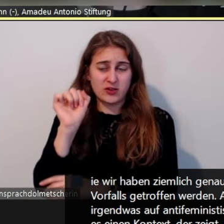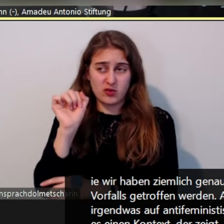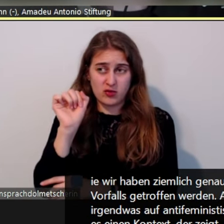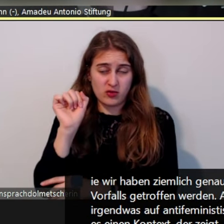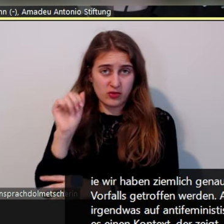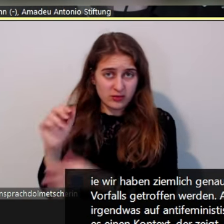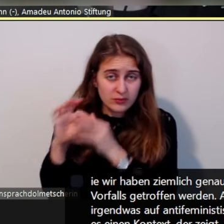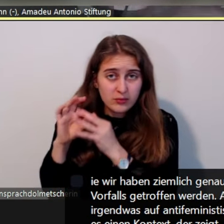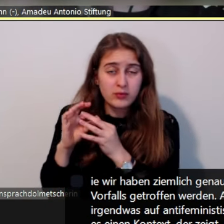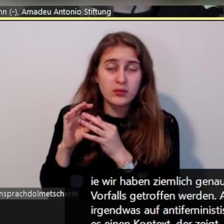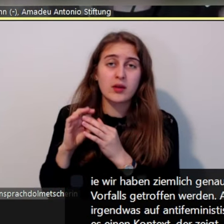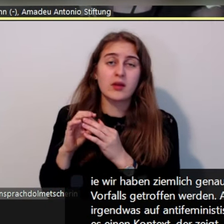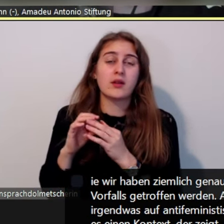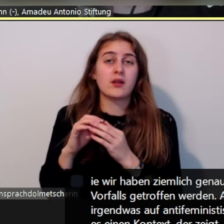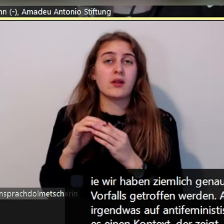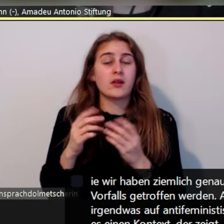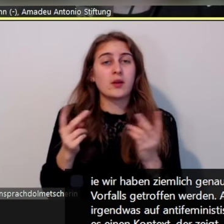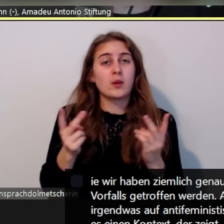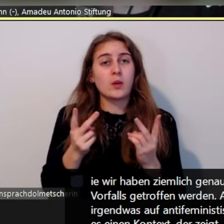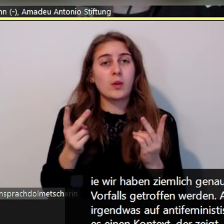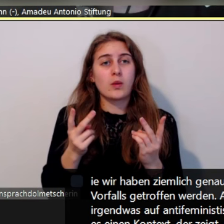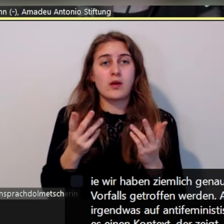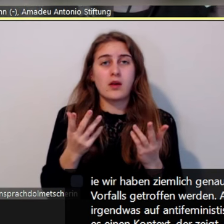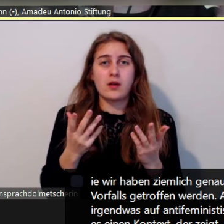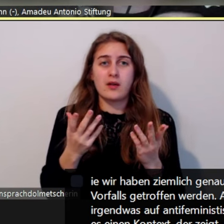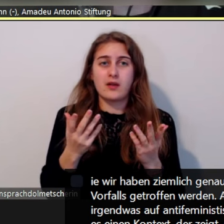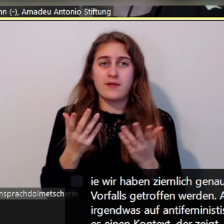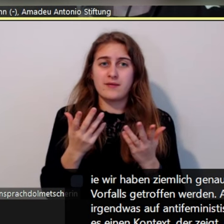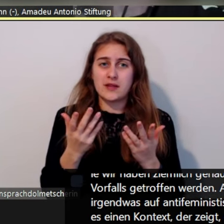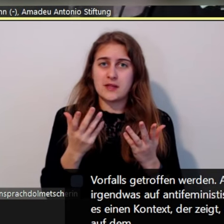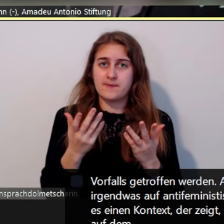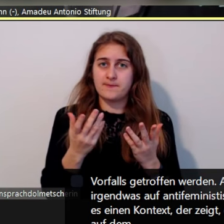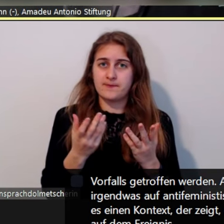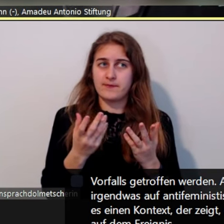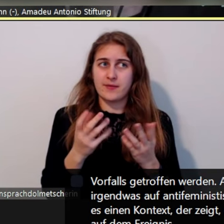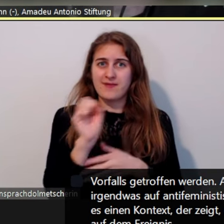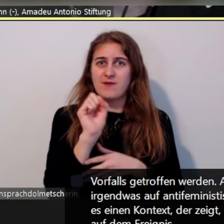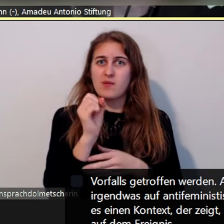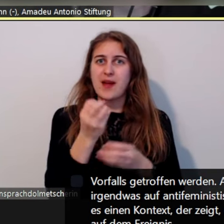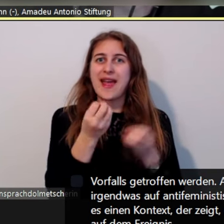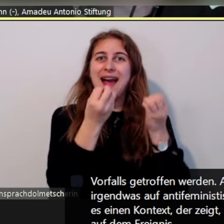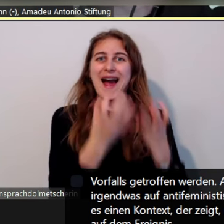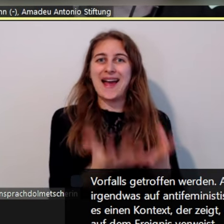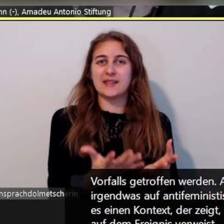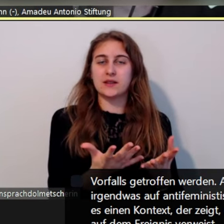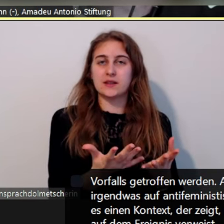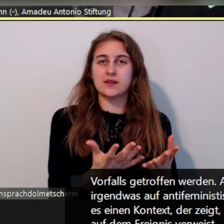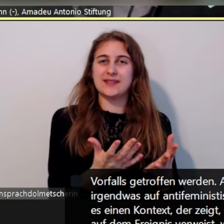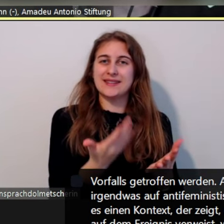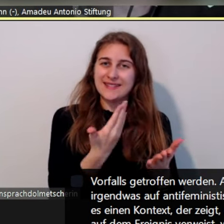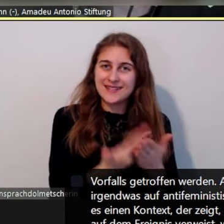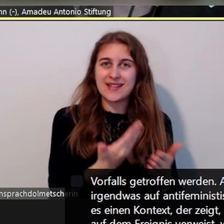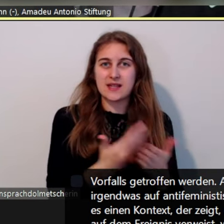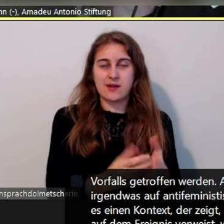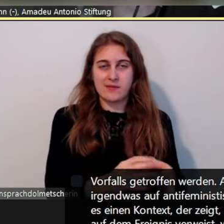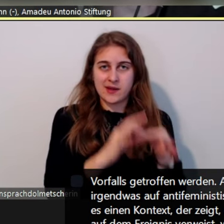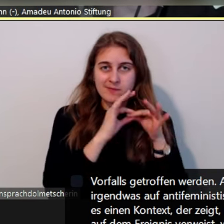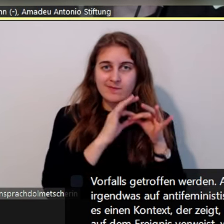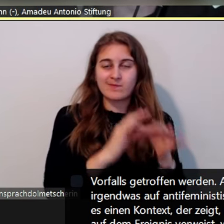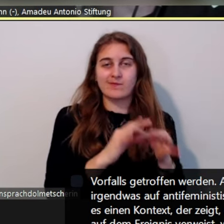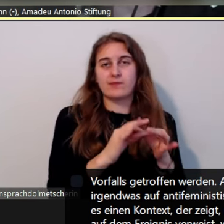oder der Anlass des Vorfalls quasi auf ein Ereignis verweist, was quasi in einer